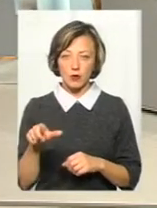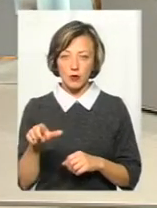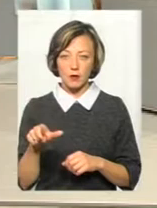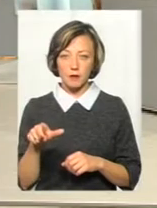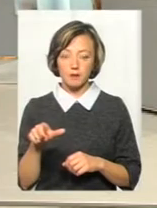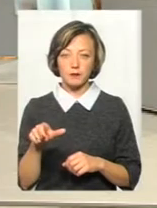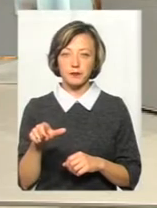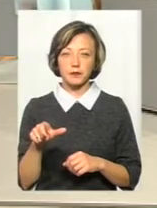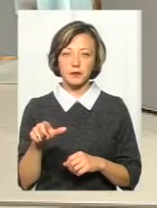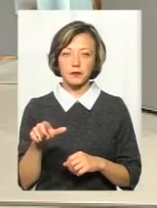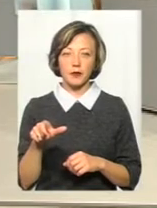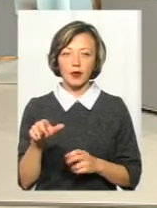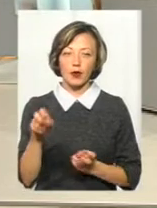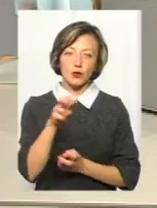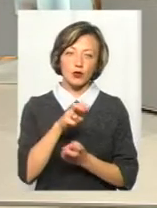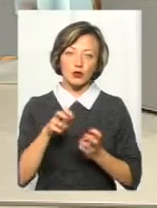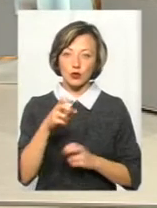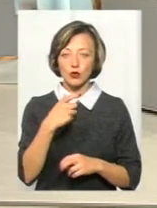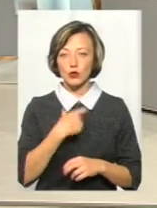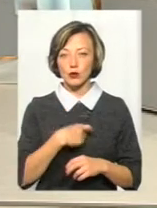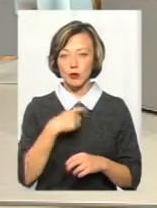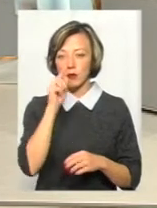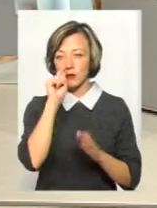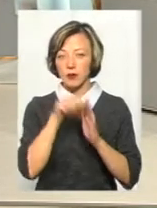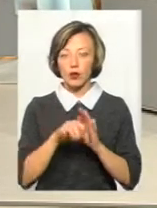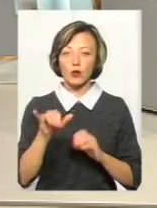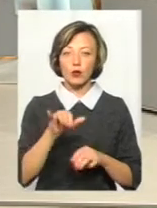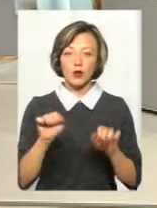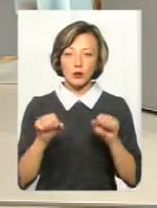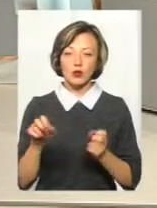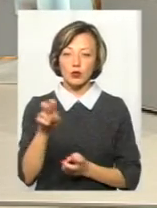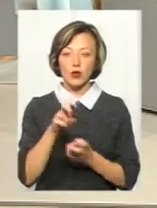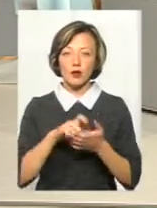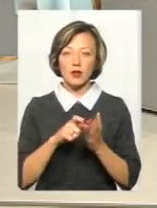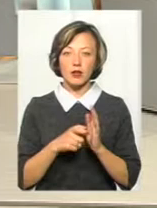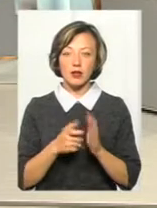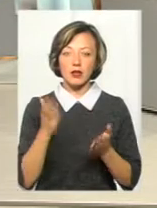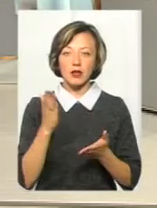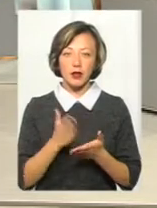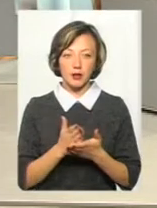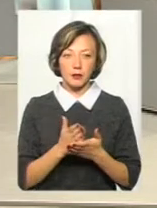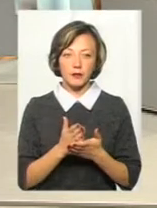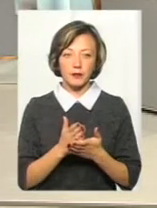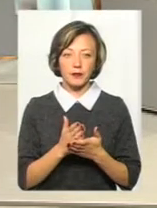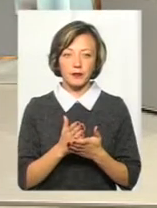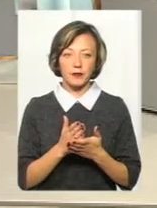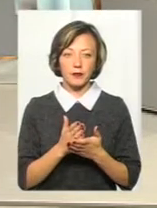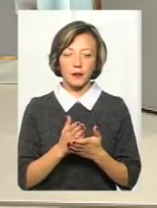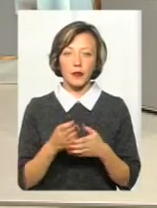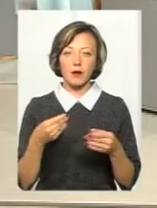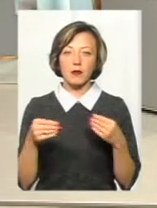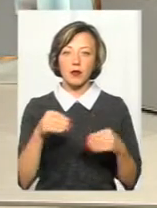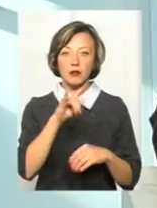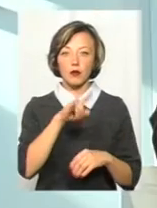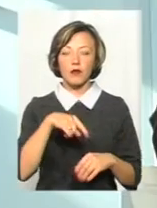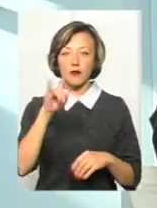обходять, підшукують собі об'єкт посягання. Це шукають квартири, на яких є пластикові вікна,